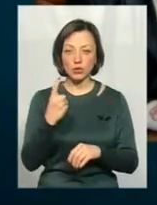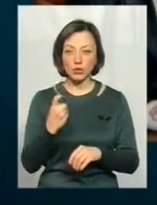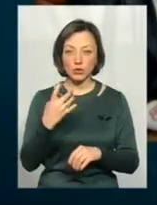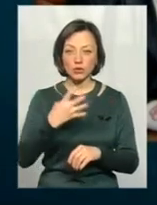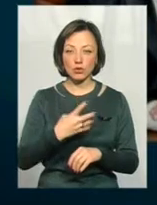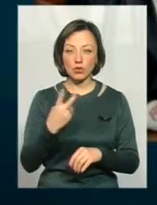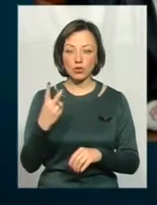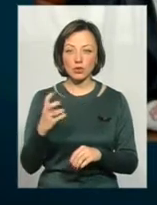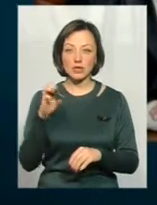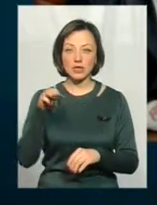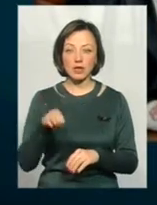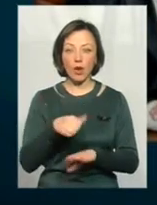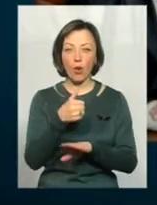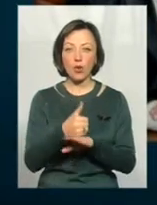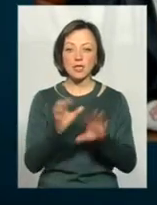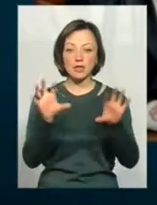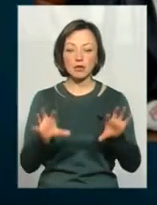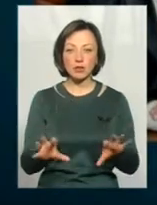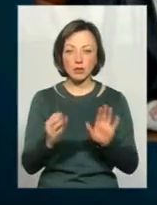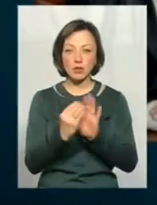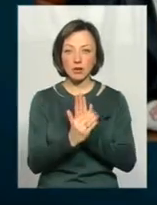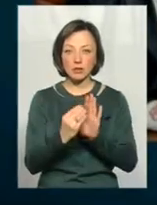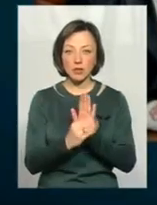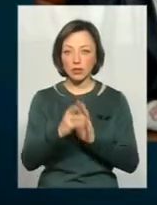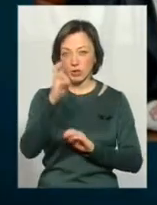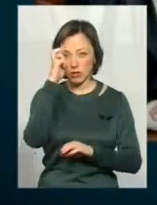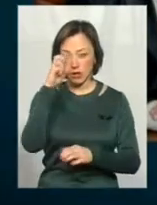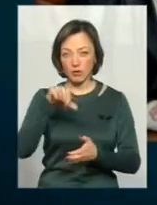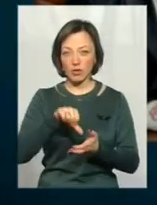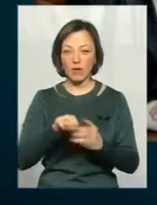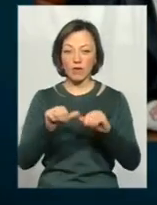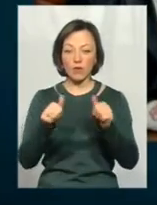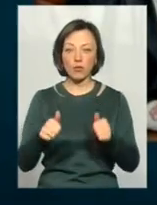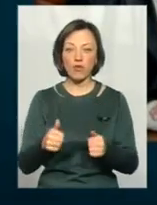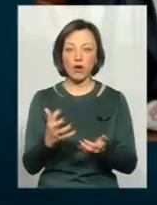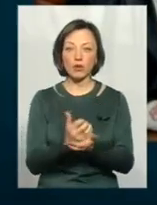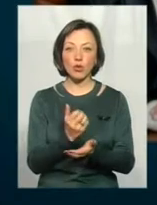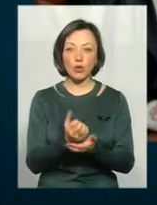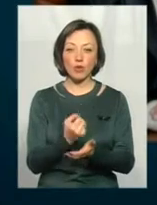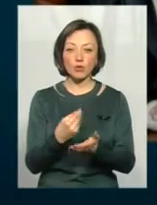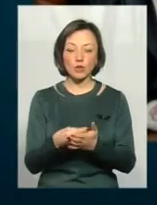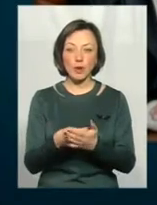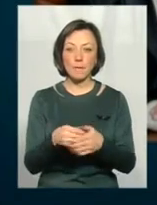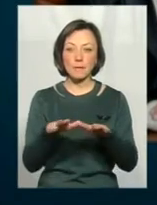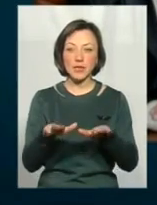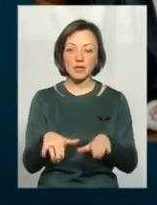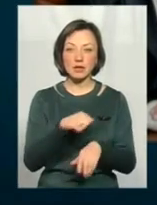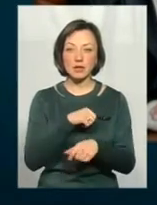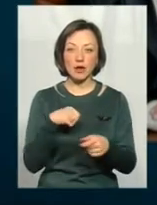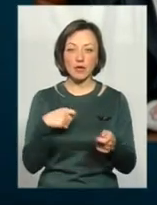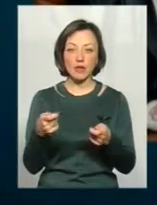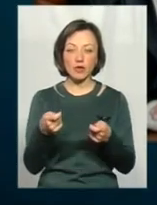стаття Конституції України говорить, що держава бере участь в формуванні доходів в бюджеті місцевого саморядування,